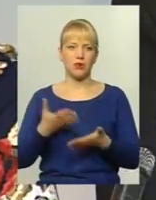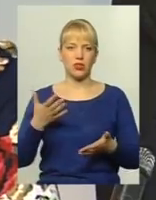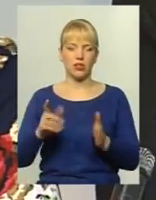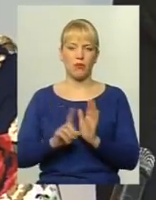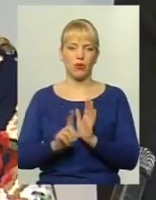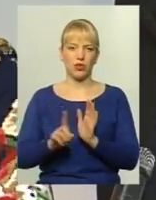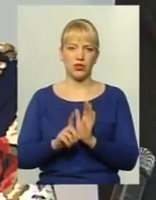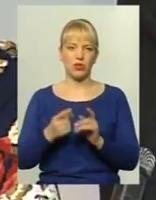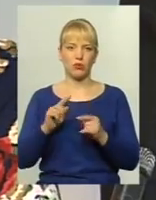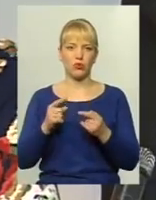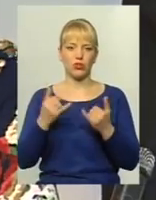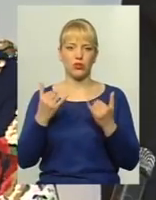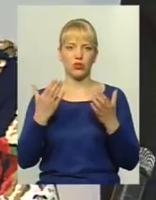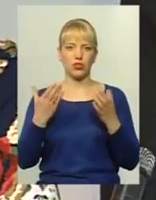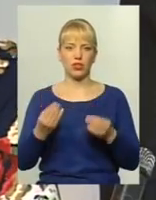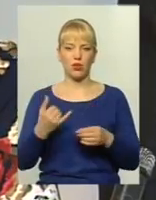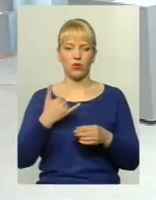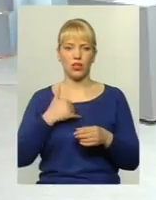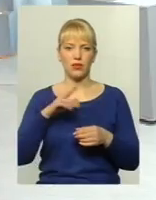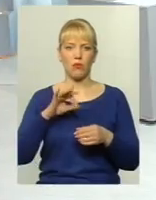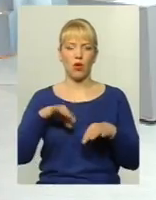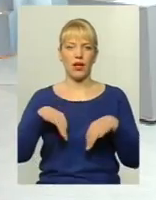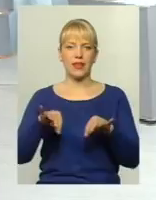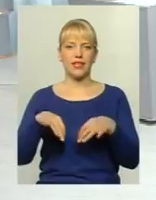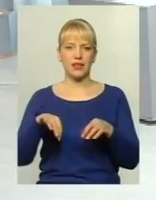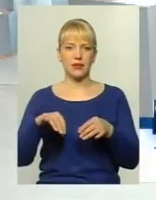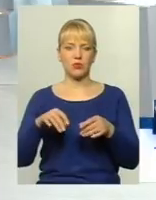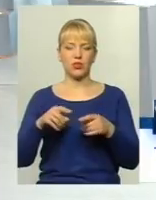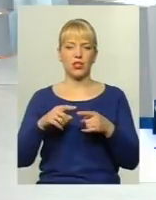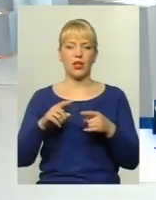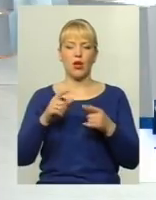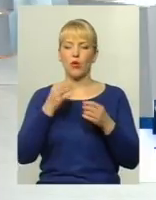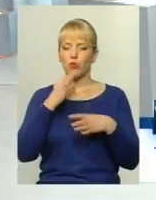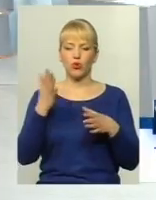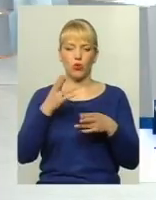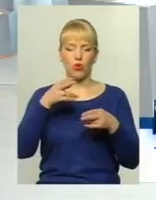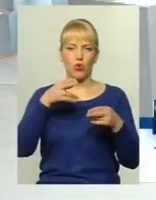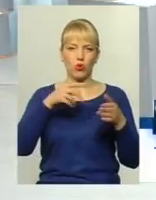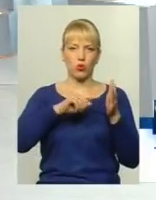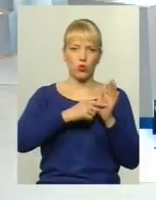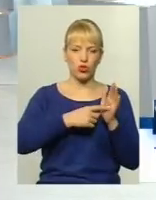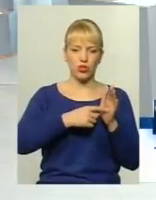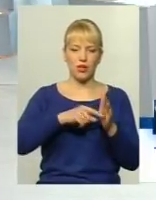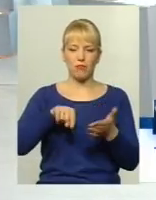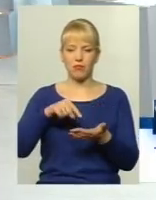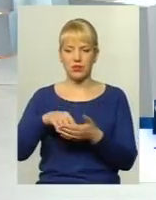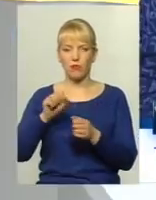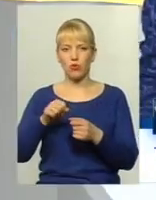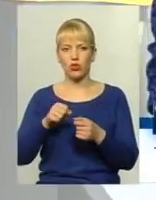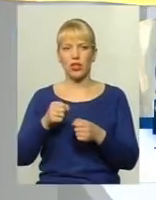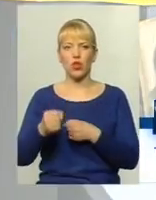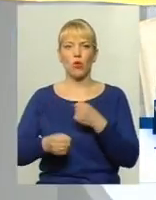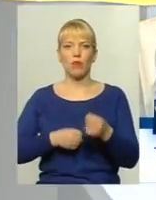Тому що на сьогоднішній день в нас по транспортній мережі з будь-якої кінцевої точки міста можна добратися до будь-якої кінцевої Але це